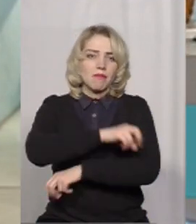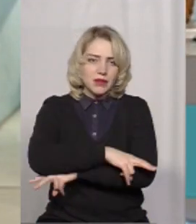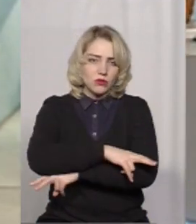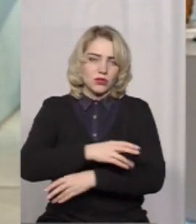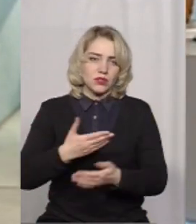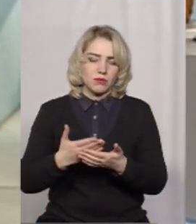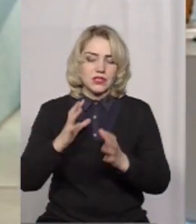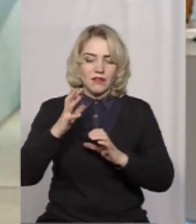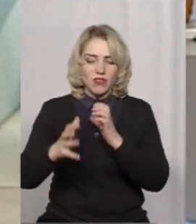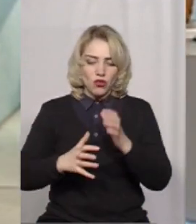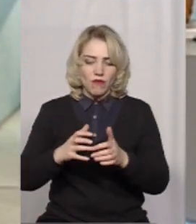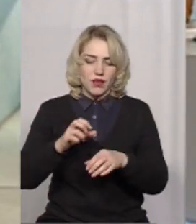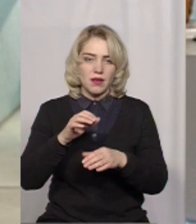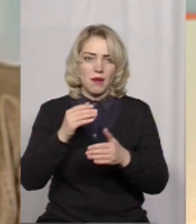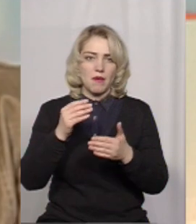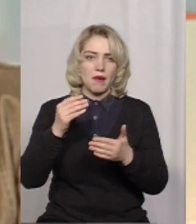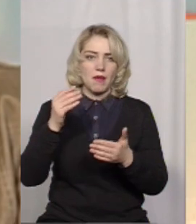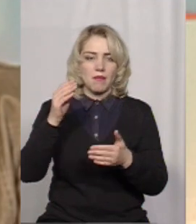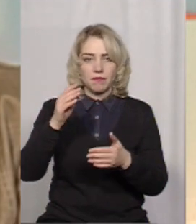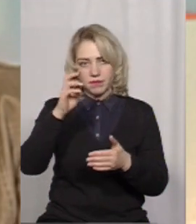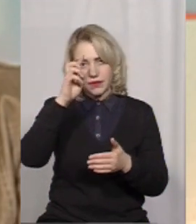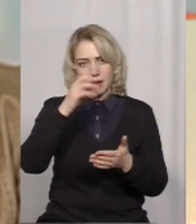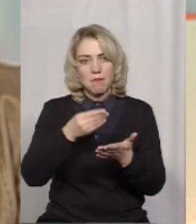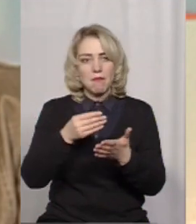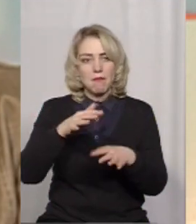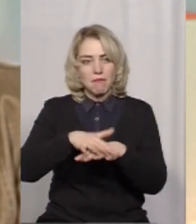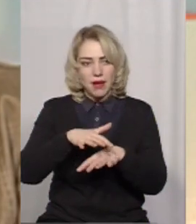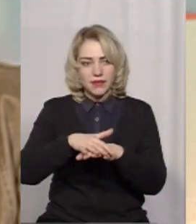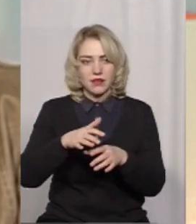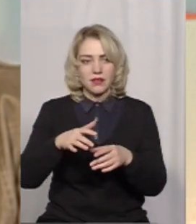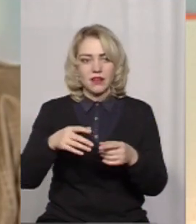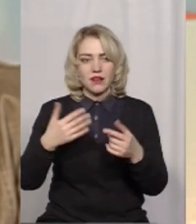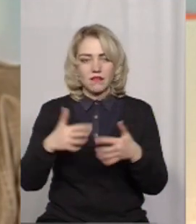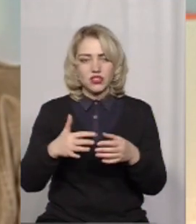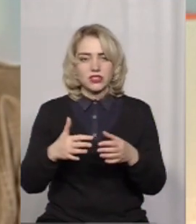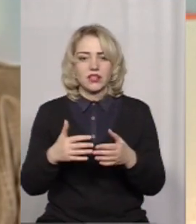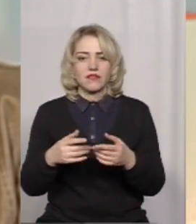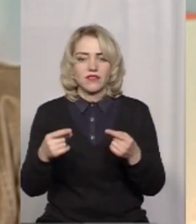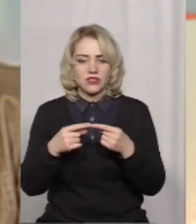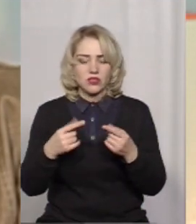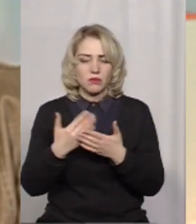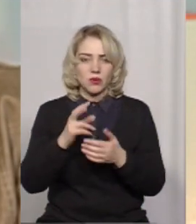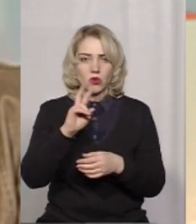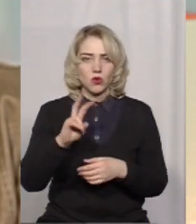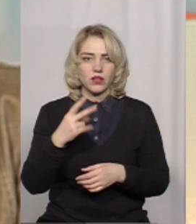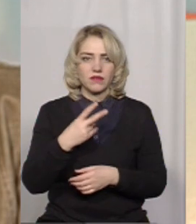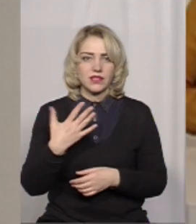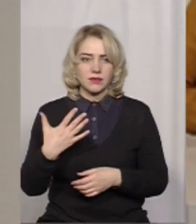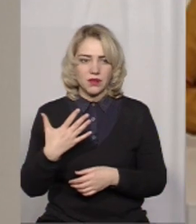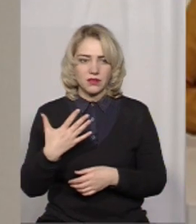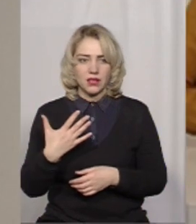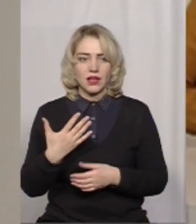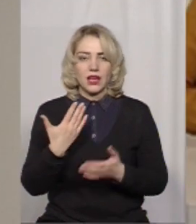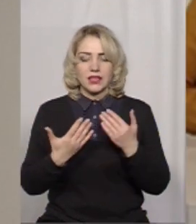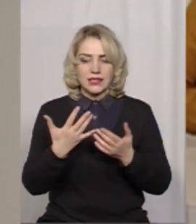Світовим банком визначено, що в день це орієнтовно десь долар 25 має бути, якщо